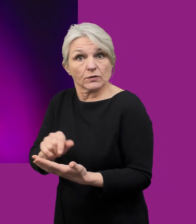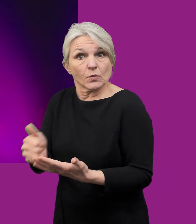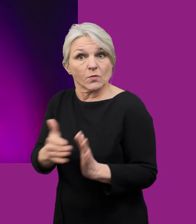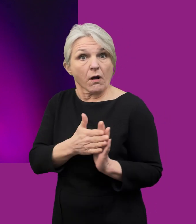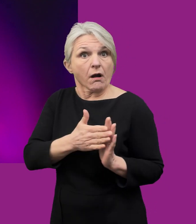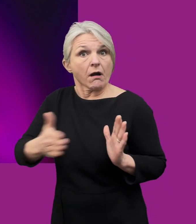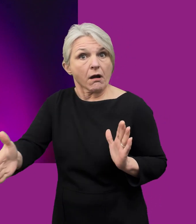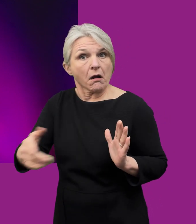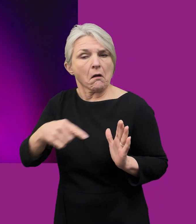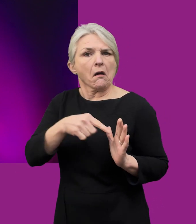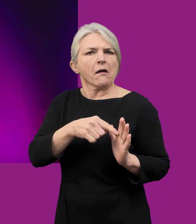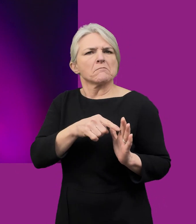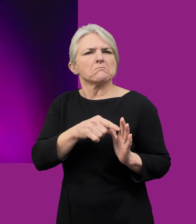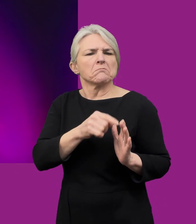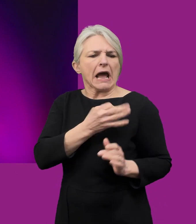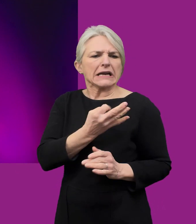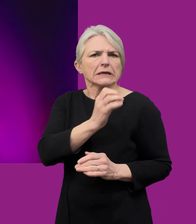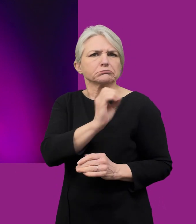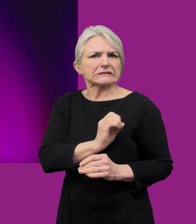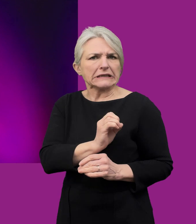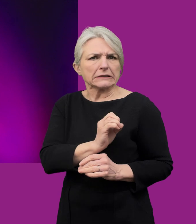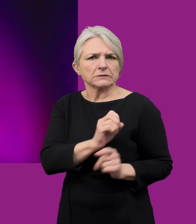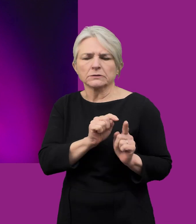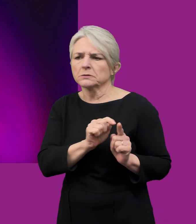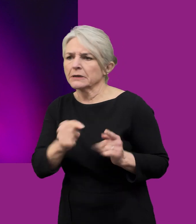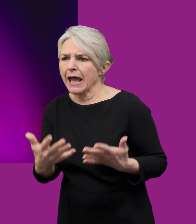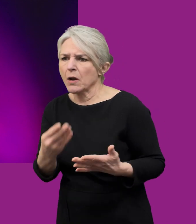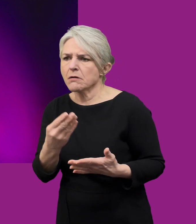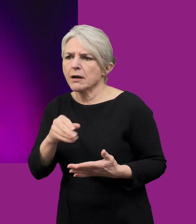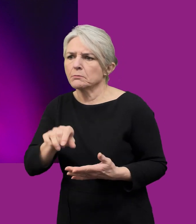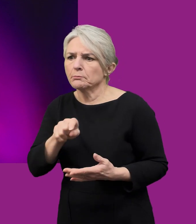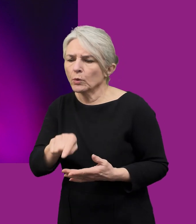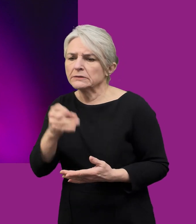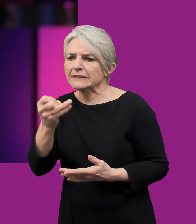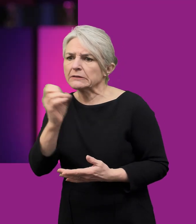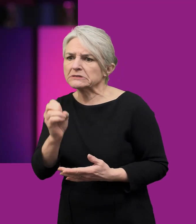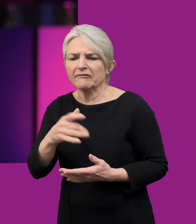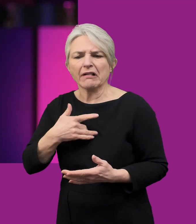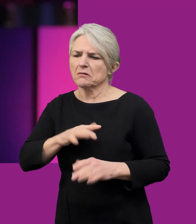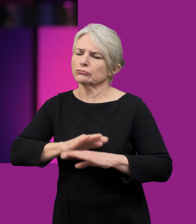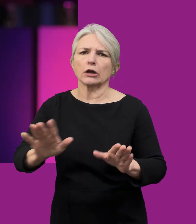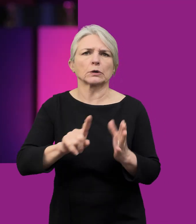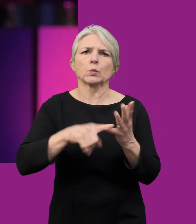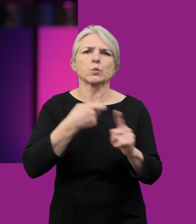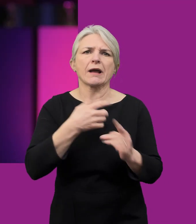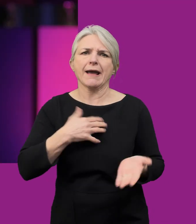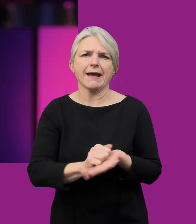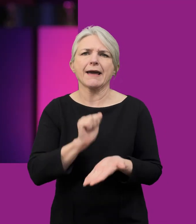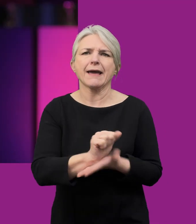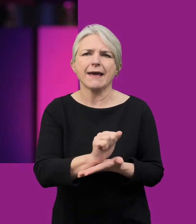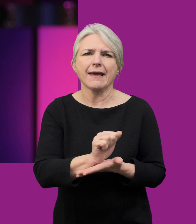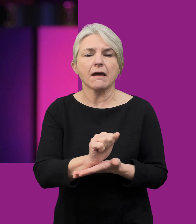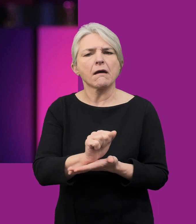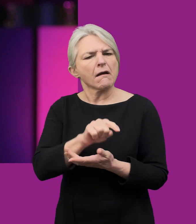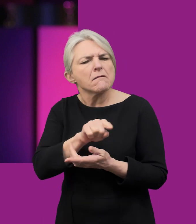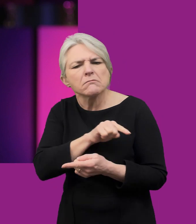hefyd wedi codi o 8% yn 2011 i 9.7% yn 2021. Ar gyfer pobl, anododd dim ond un